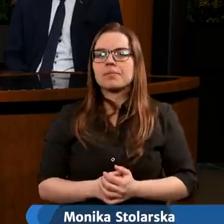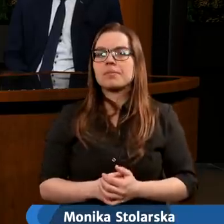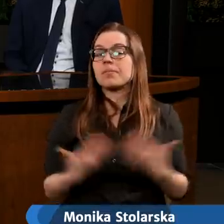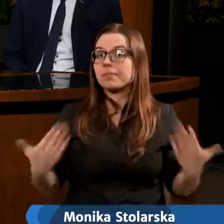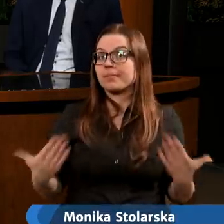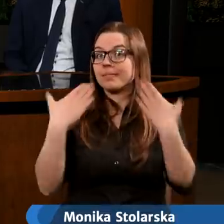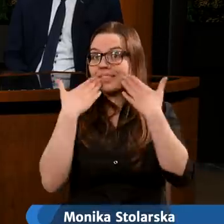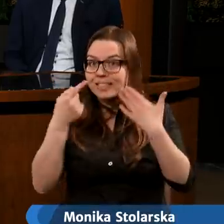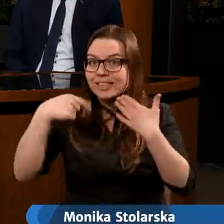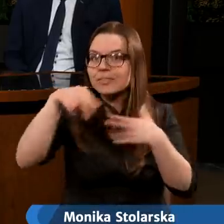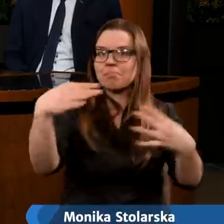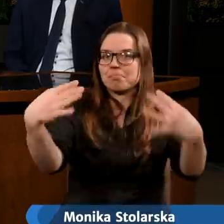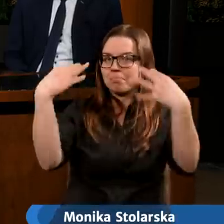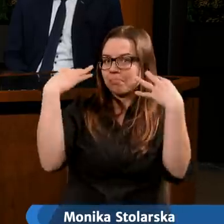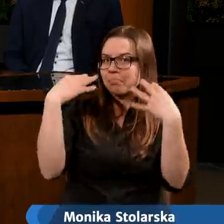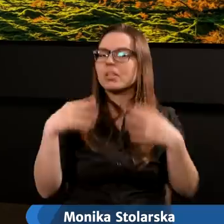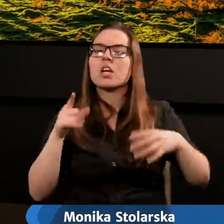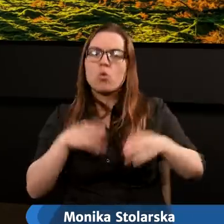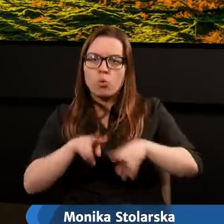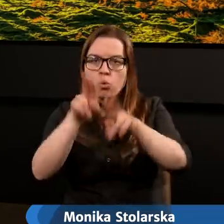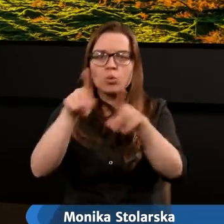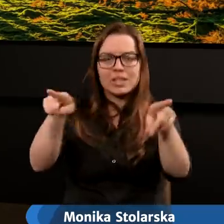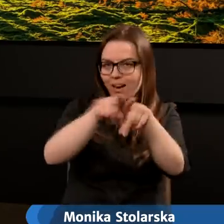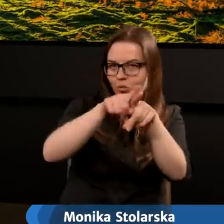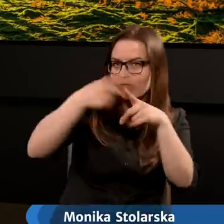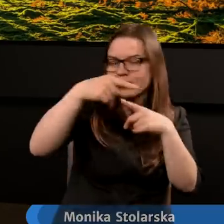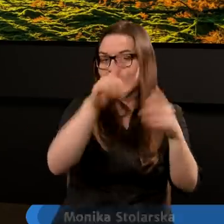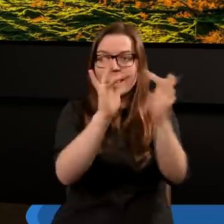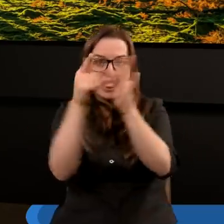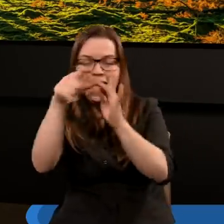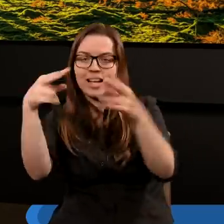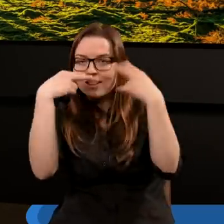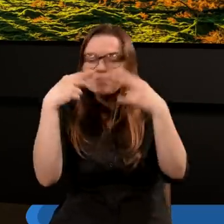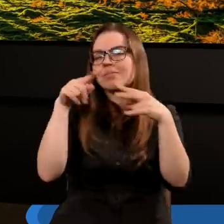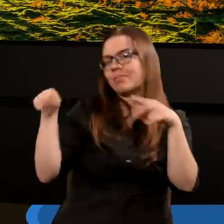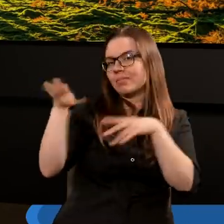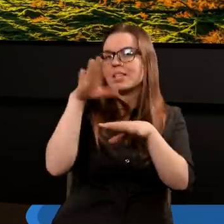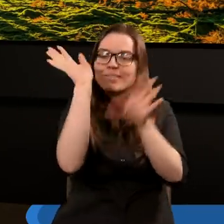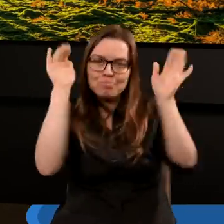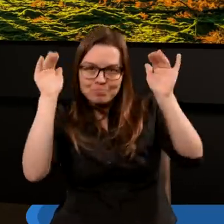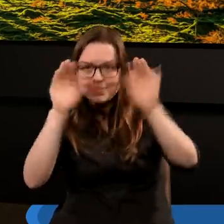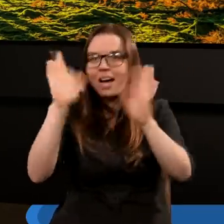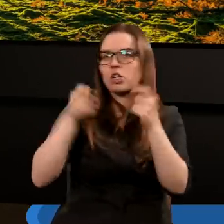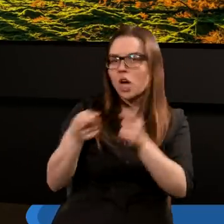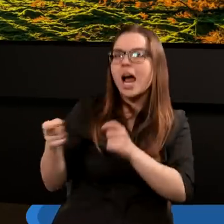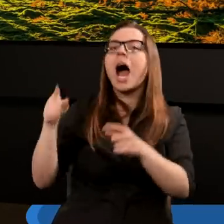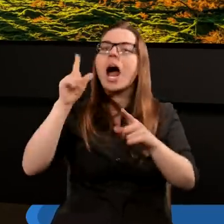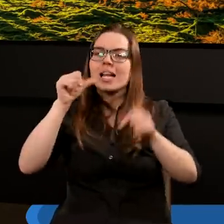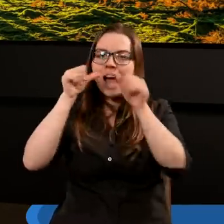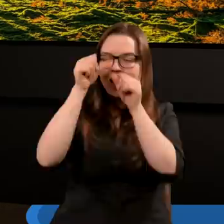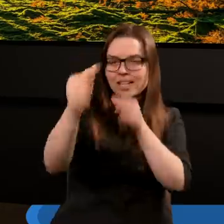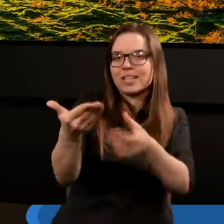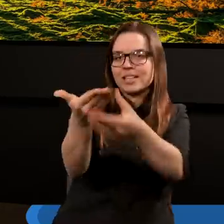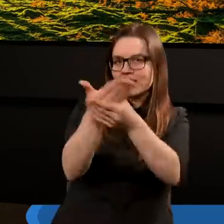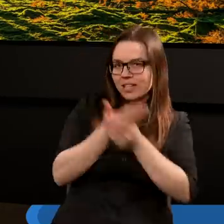Dziękuję wam za wasz udział. Również i internautów żegnamy i oczywiście zapraszamy na